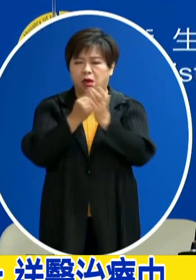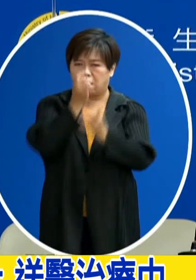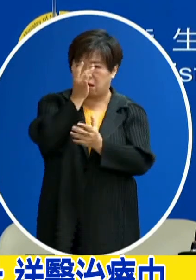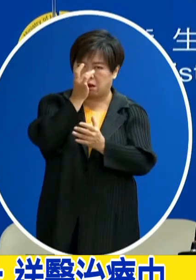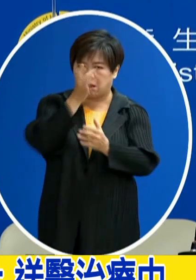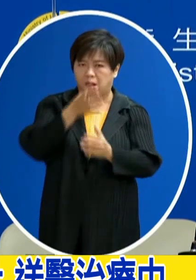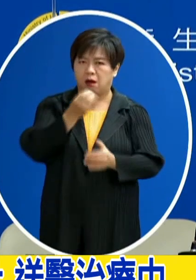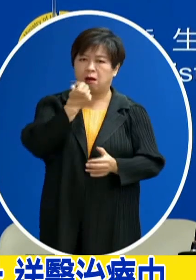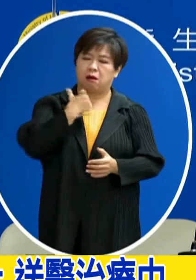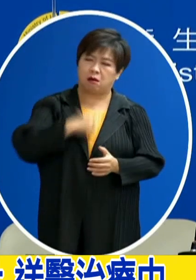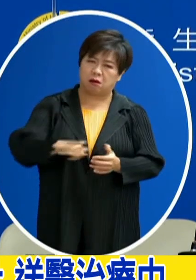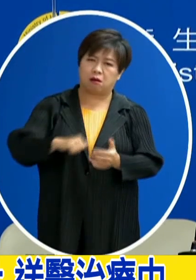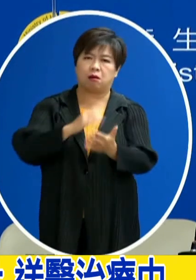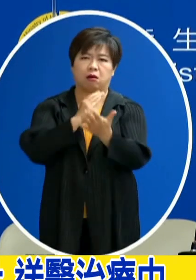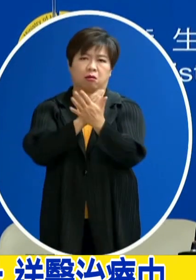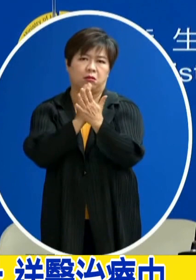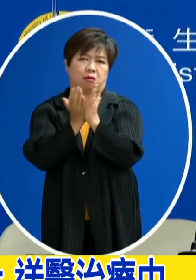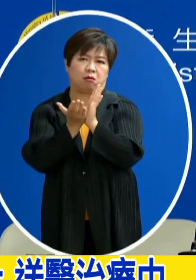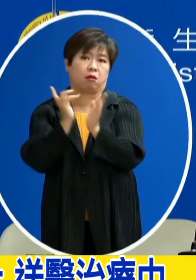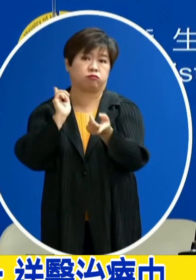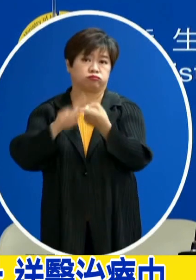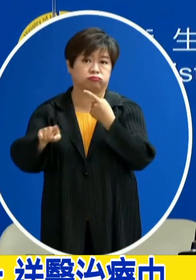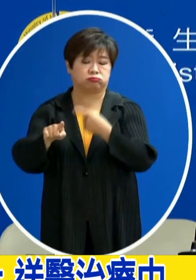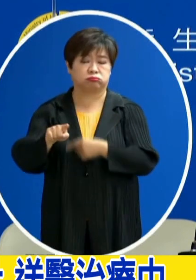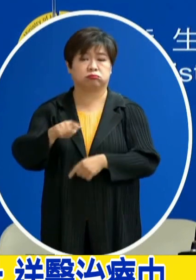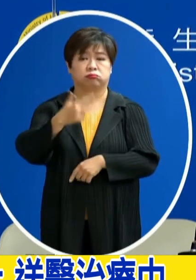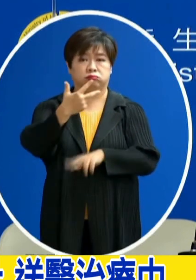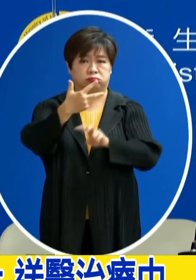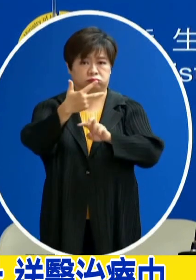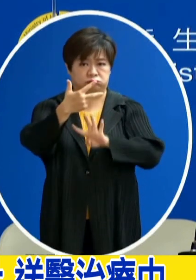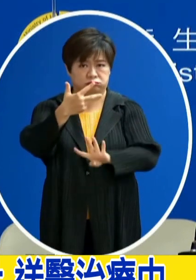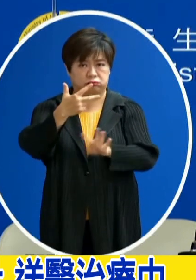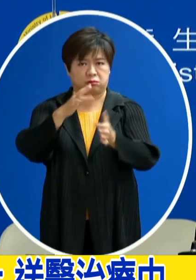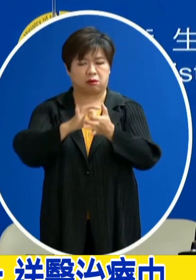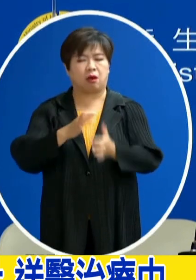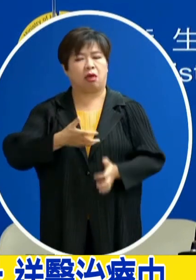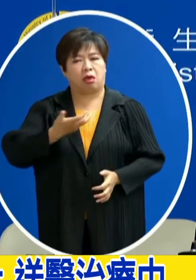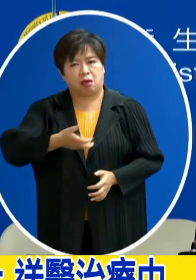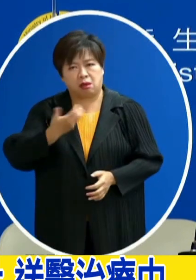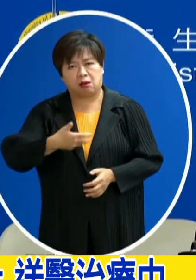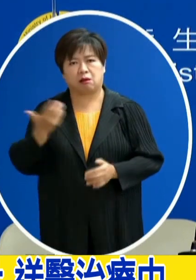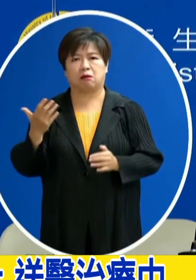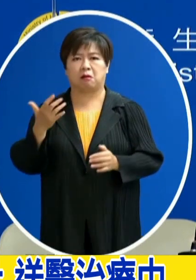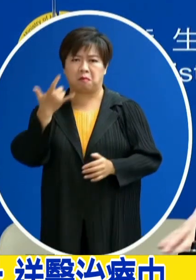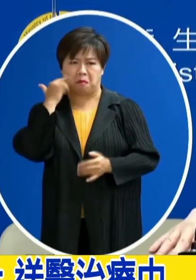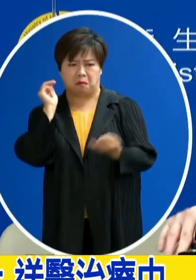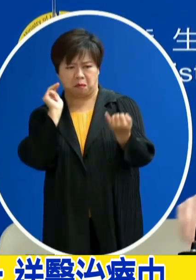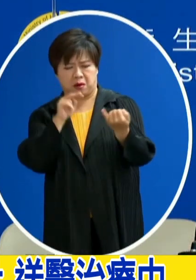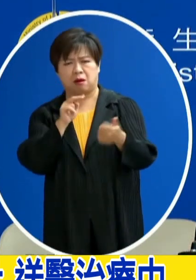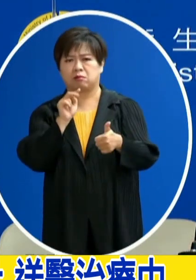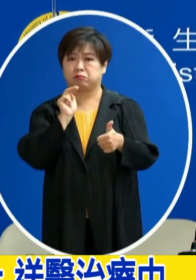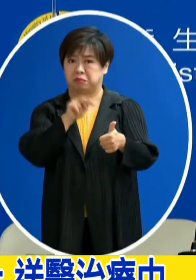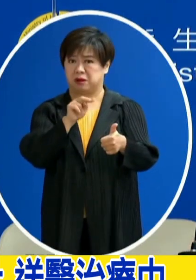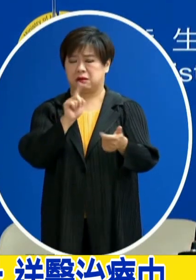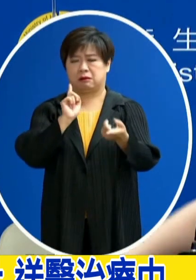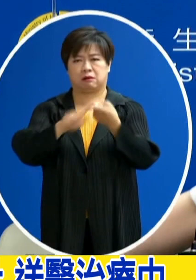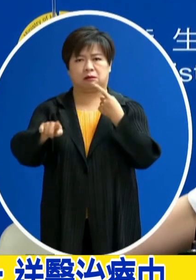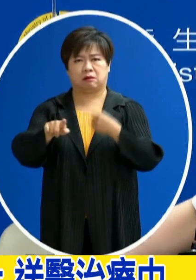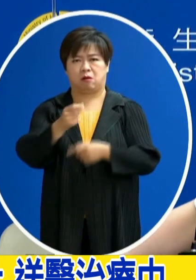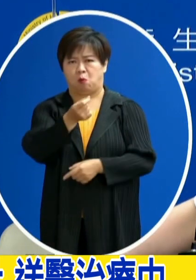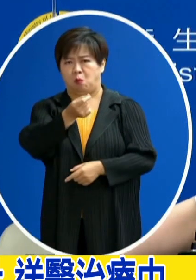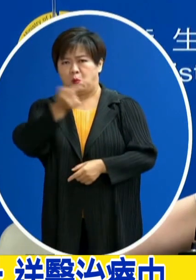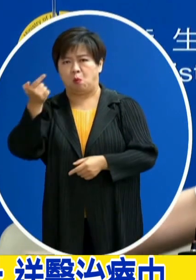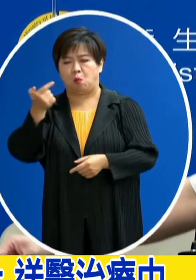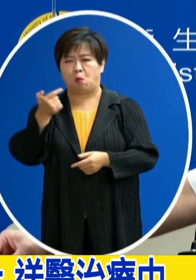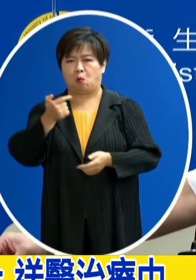食慾下降等這些症狀 在24號的時候 因為嘔吐的關係家長覺得症狀比較嚴重